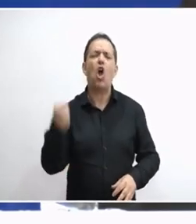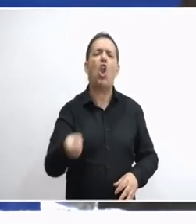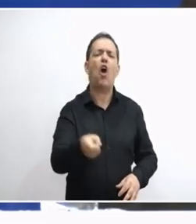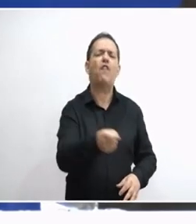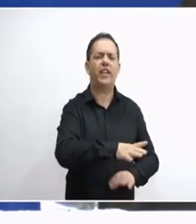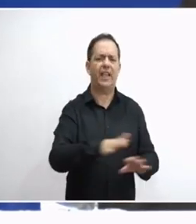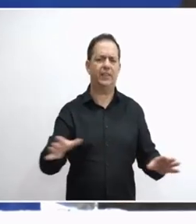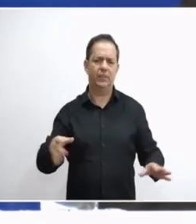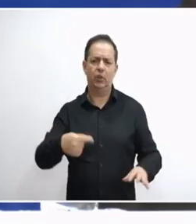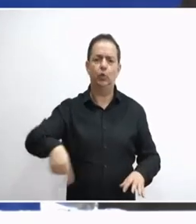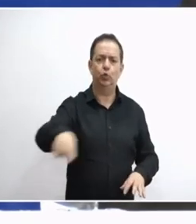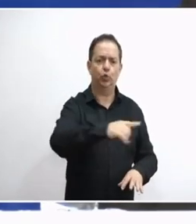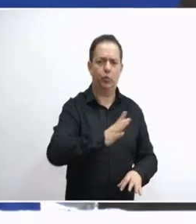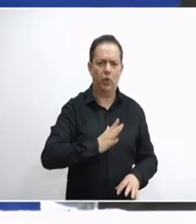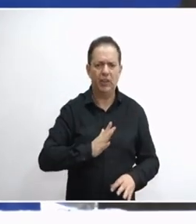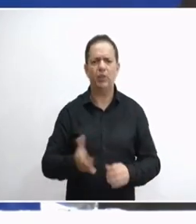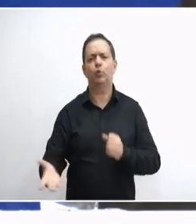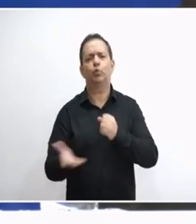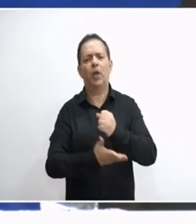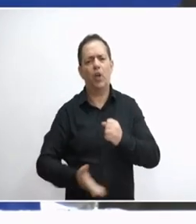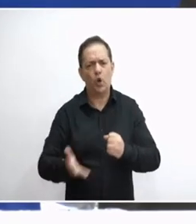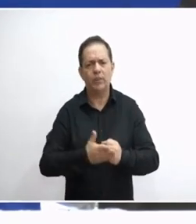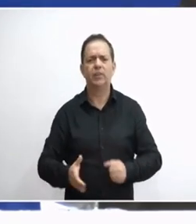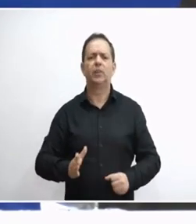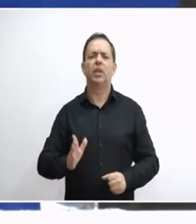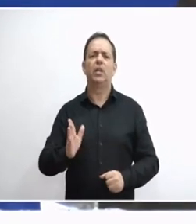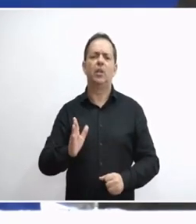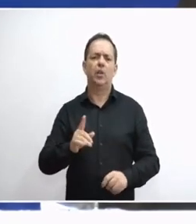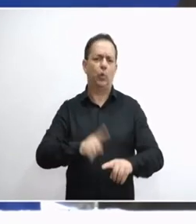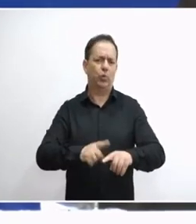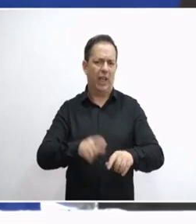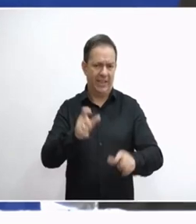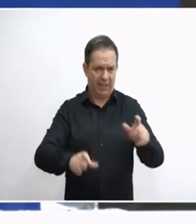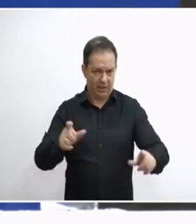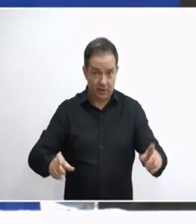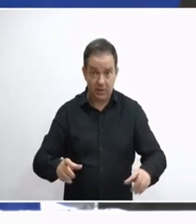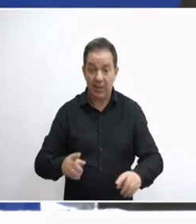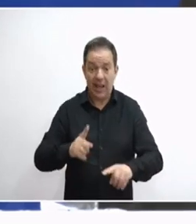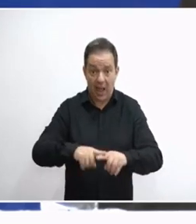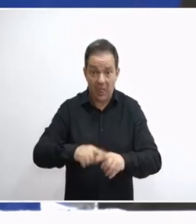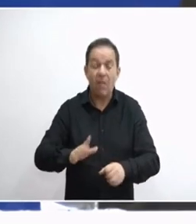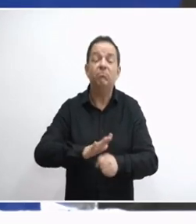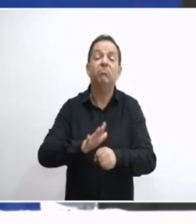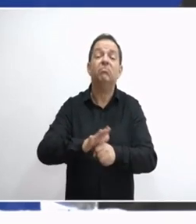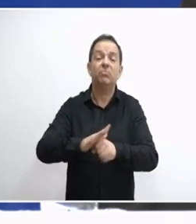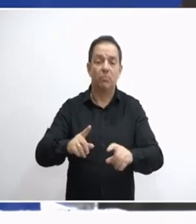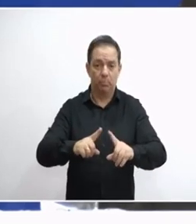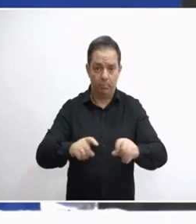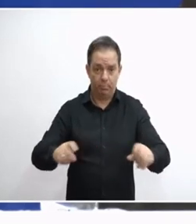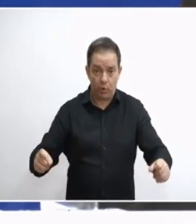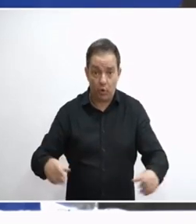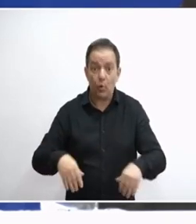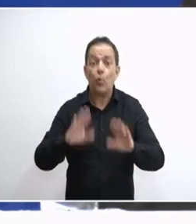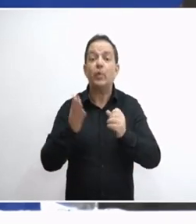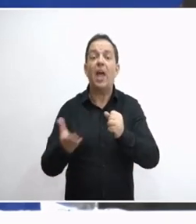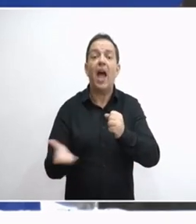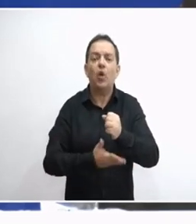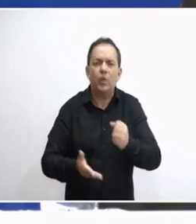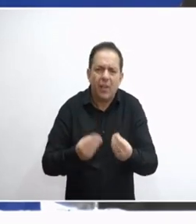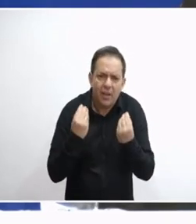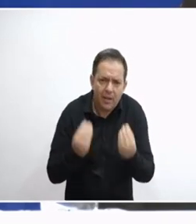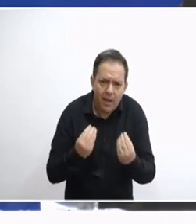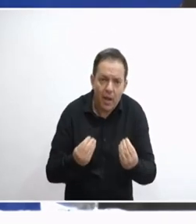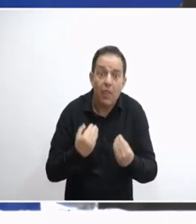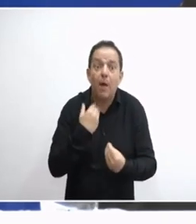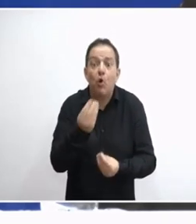απέναντι από τον αγρότη ελληνάνθρωπο. Ουσιαστικά η χώρα μας δεν είναι αυτάρκης ούτε στα προϊόντα τα αγροτικά. Είναι δυνατόν να